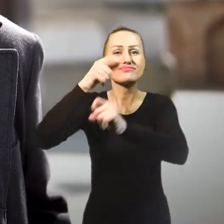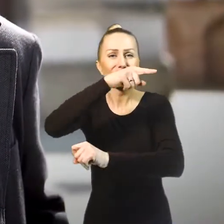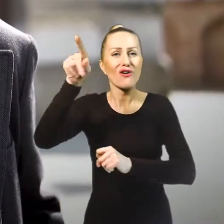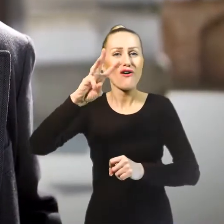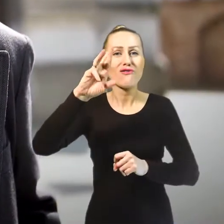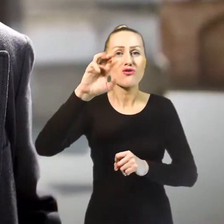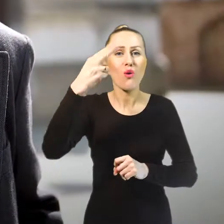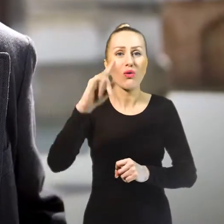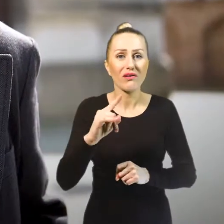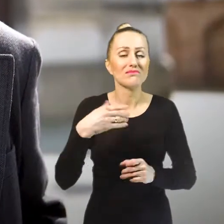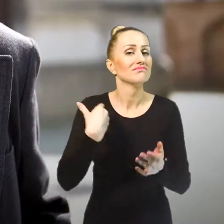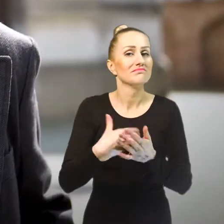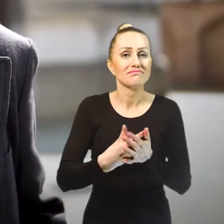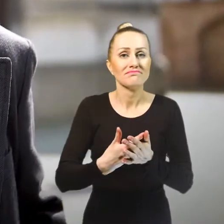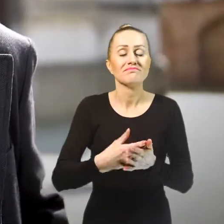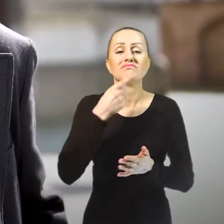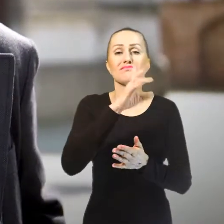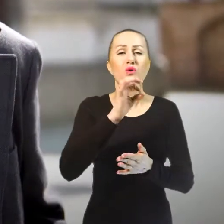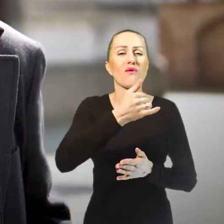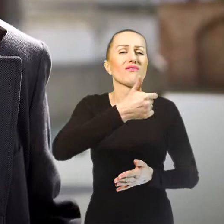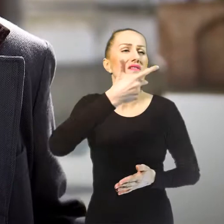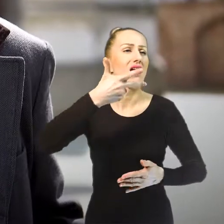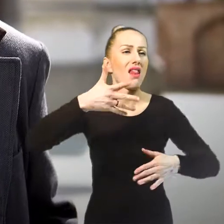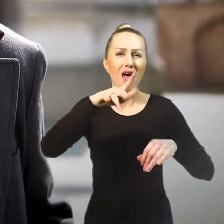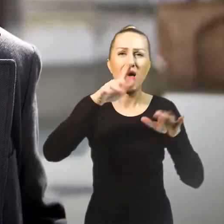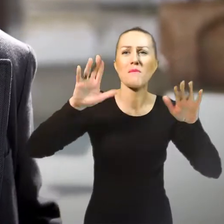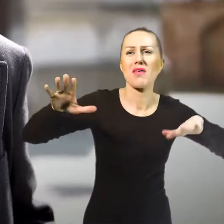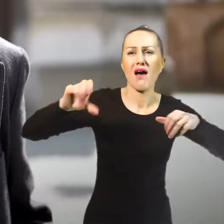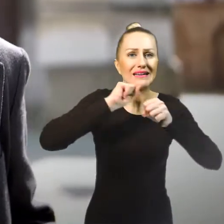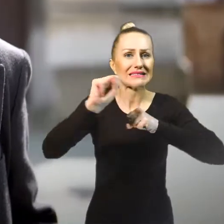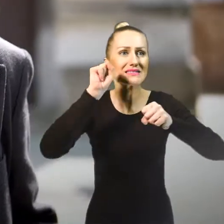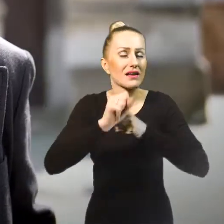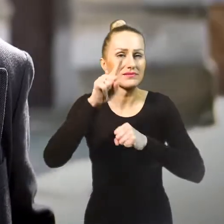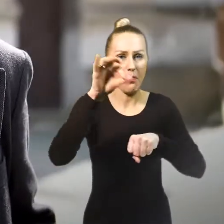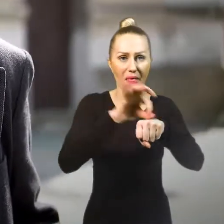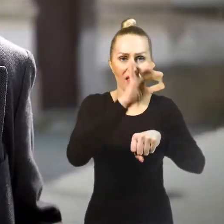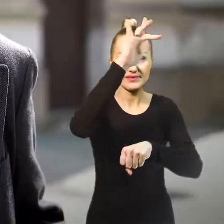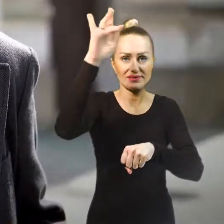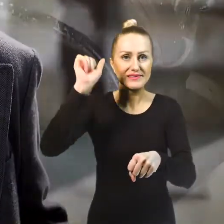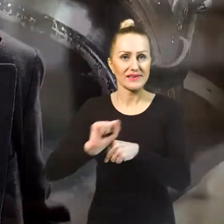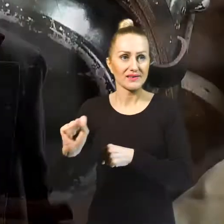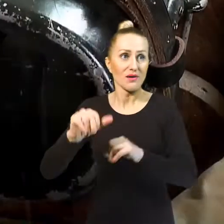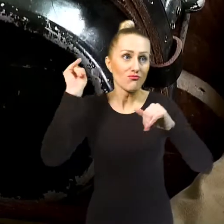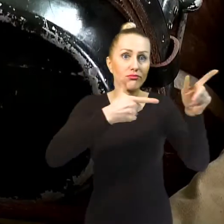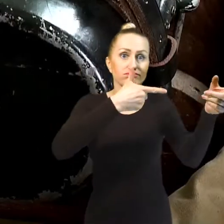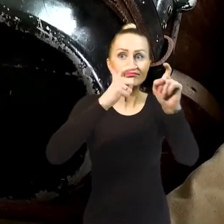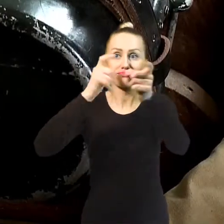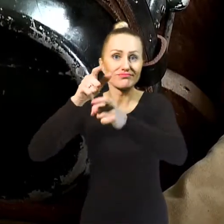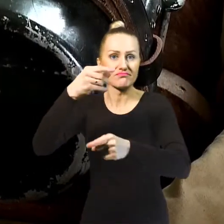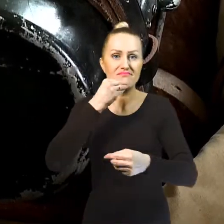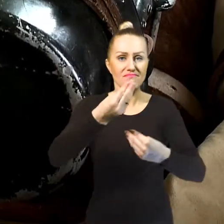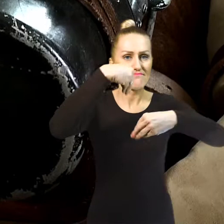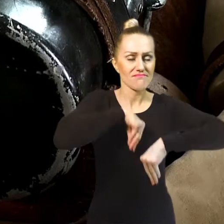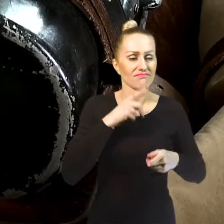pożywienia tysiące kilogramów mięsa, które w postaci wron latają w powietrzu bezużytecznie, mogłyby mieć istotne